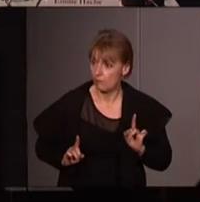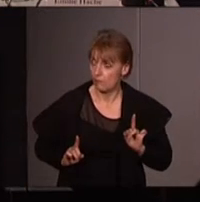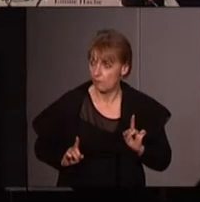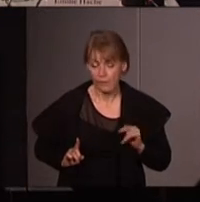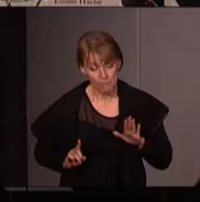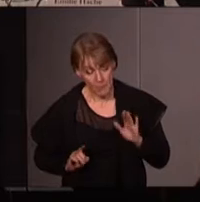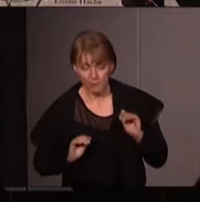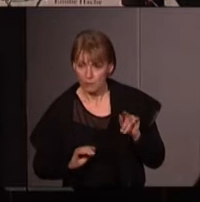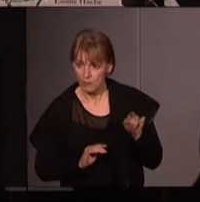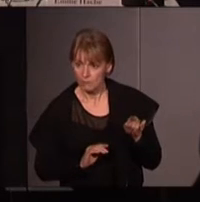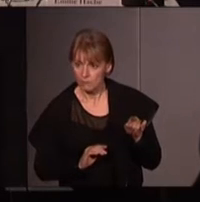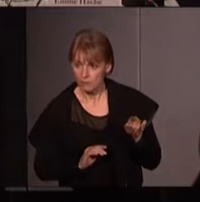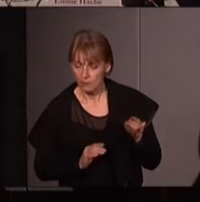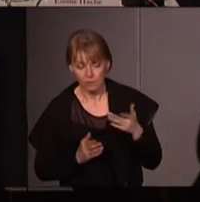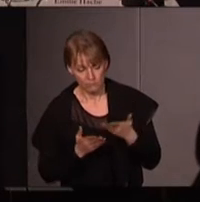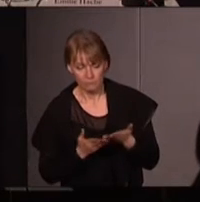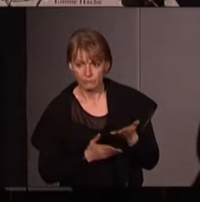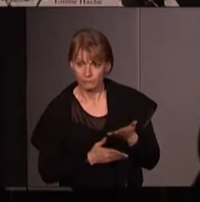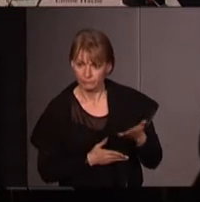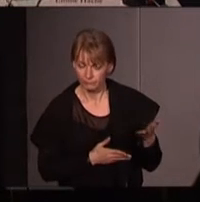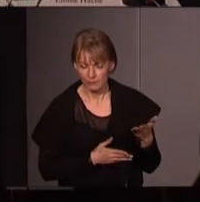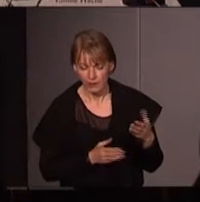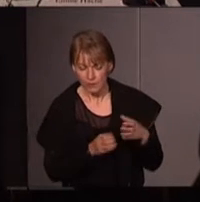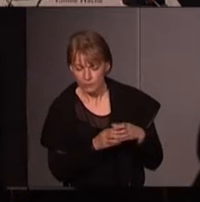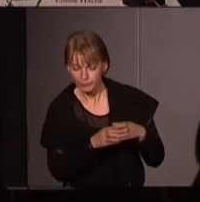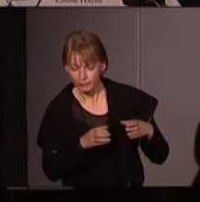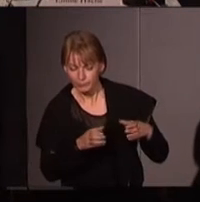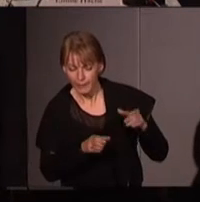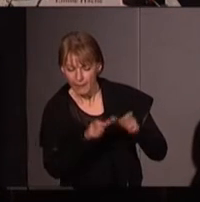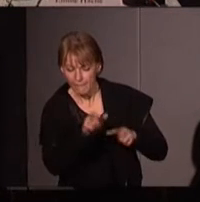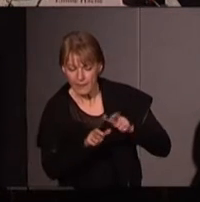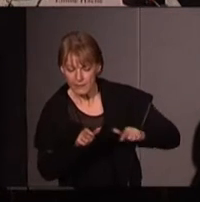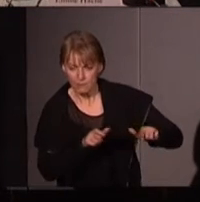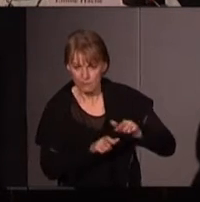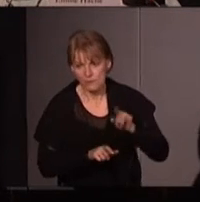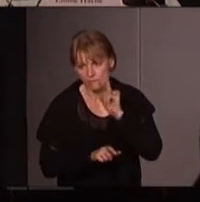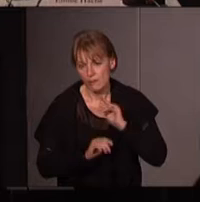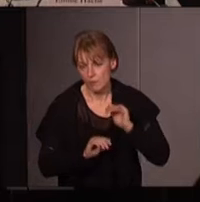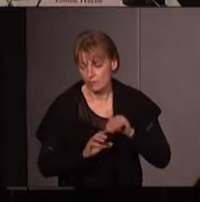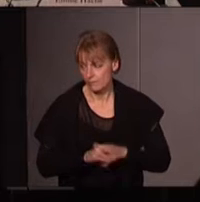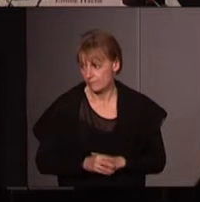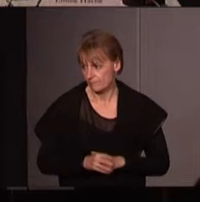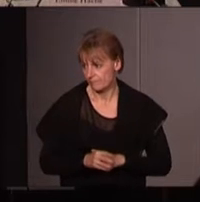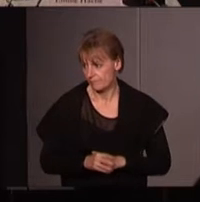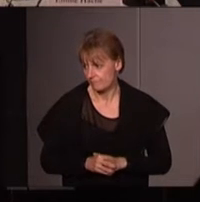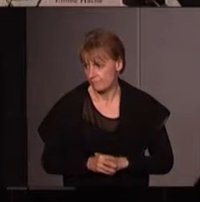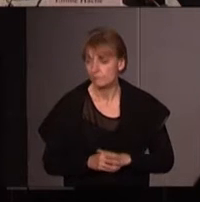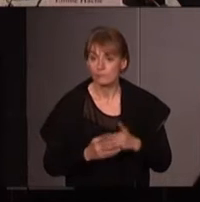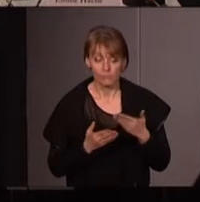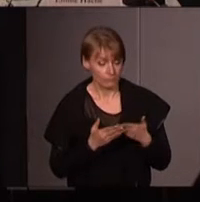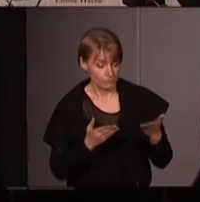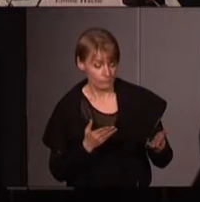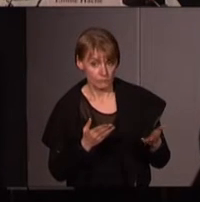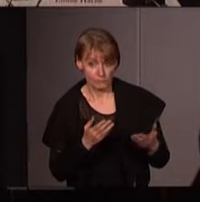mais qui sont pardon des mouvements dont l'immense majorité des personnes qui le composent sont des femmes comme par hasard et il s'est constitué